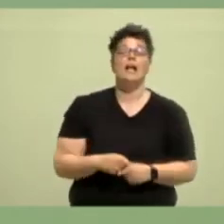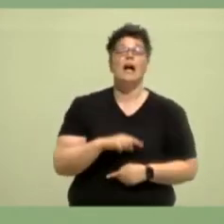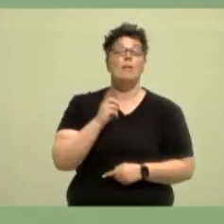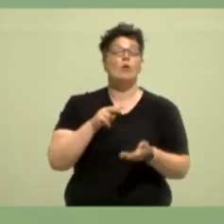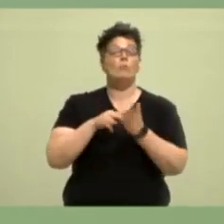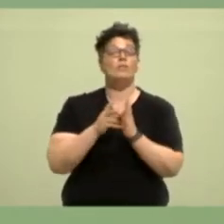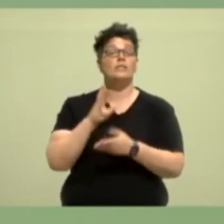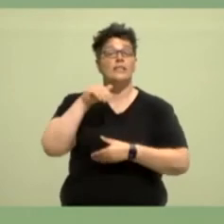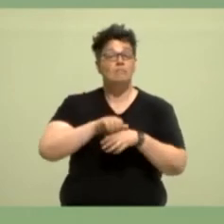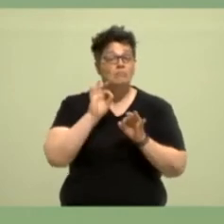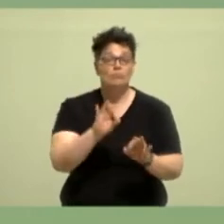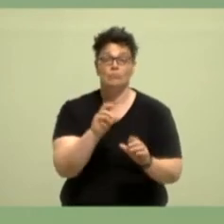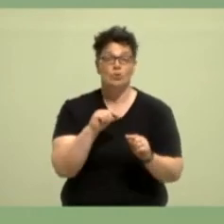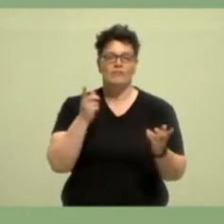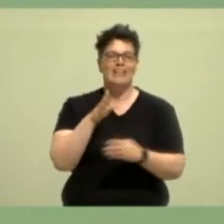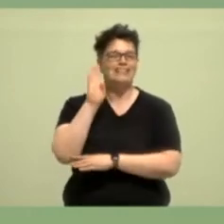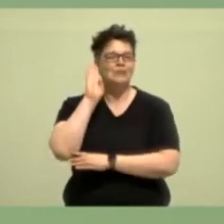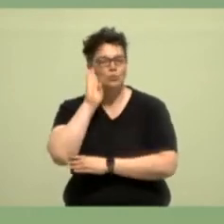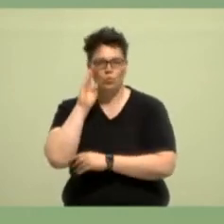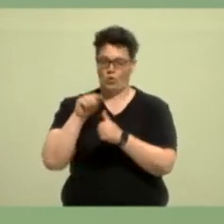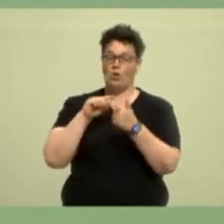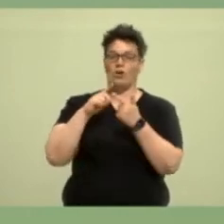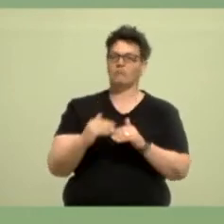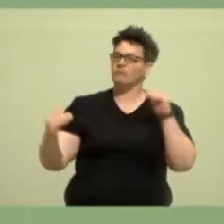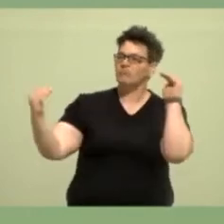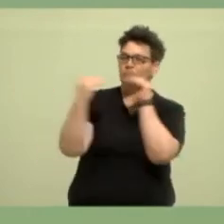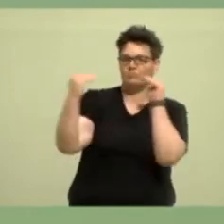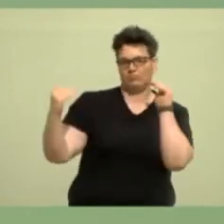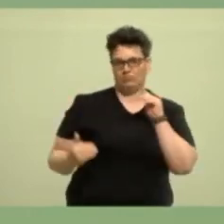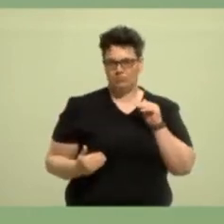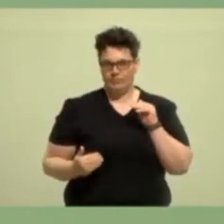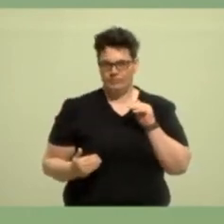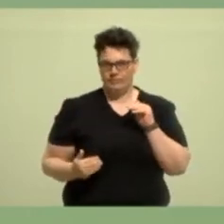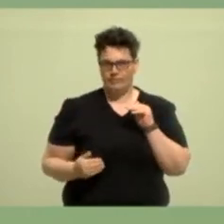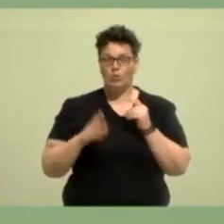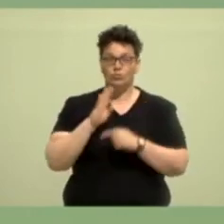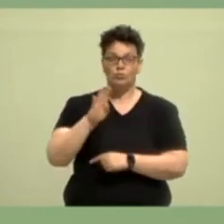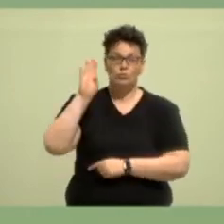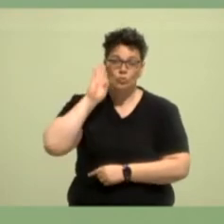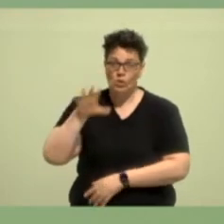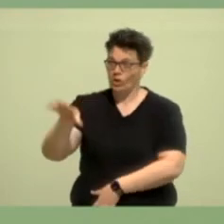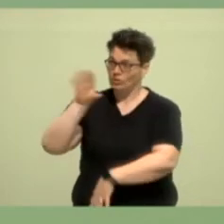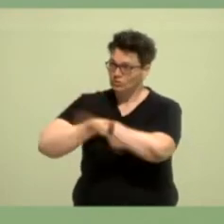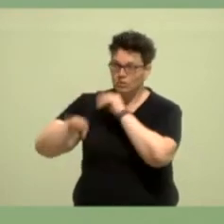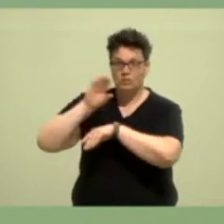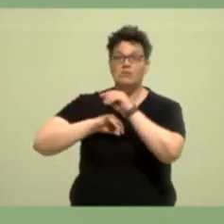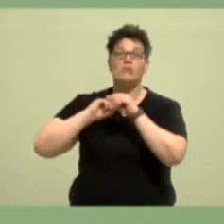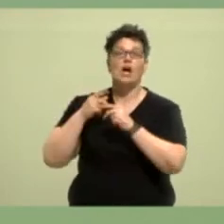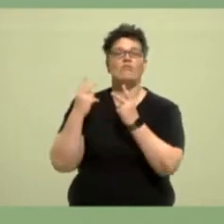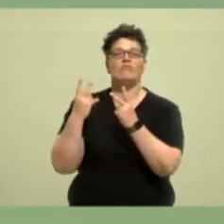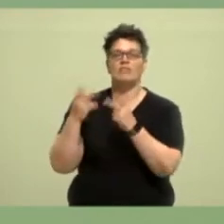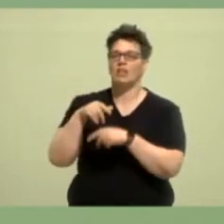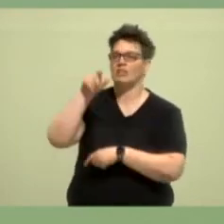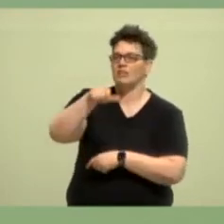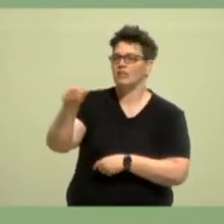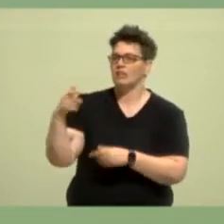Zuhören und auf Augenhöhe begegnen. Und zu zuhören gehört auch, dass man ernst nimmt, wenn